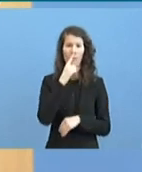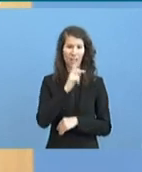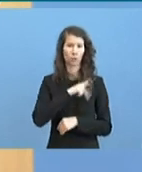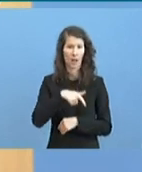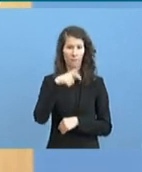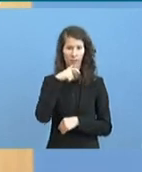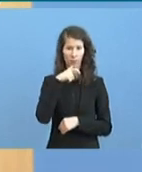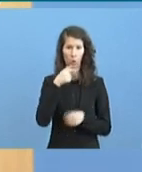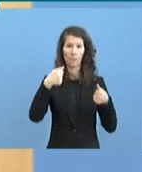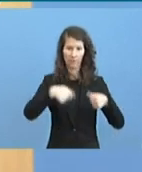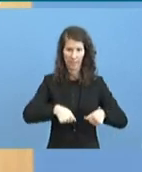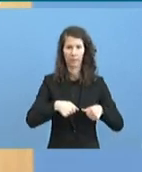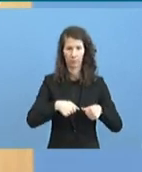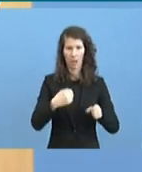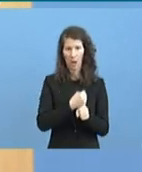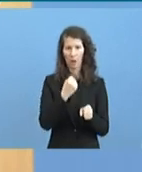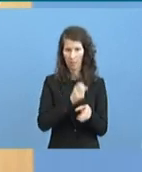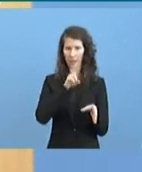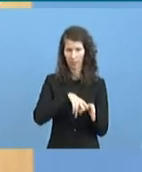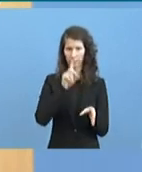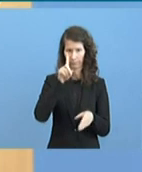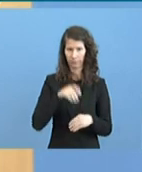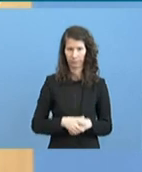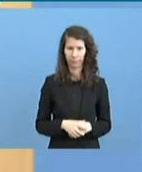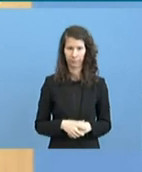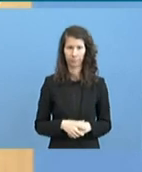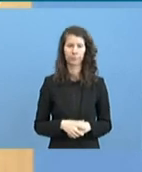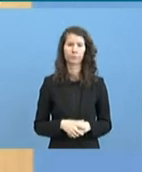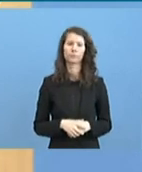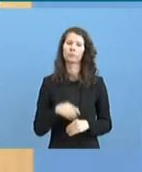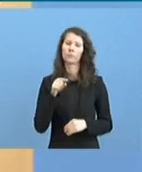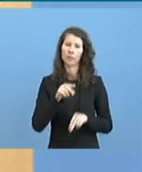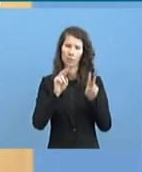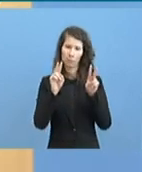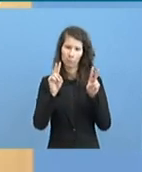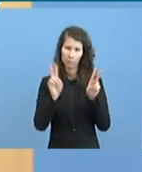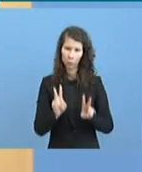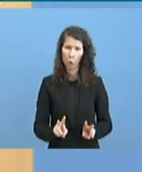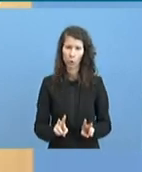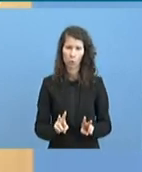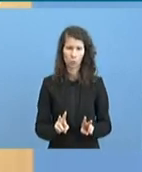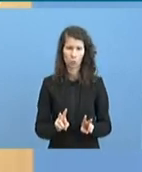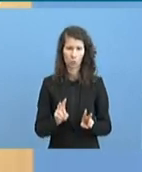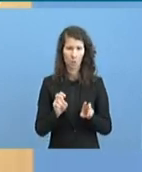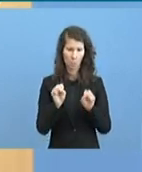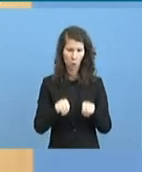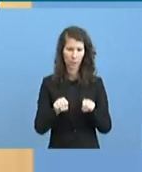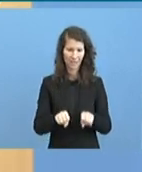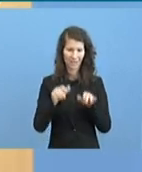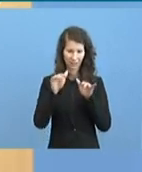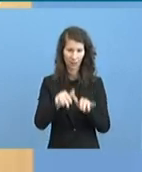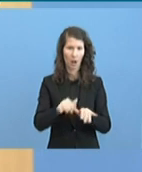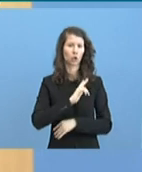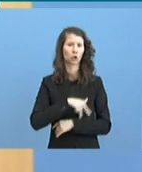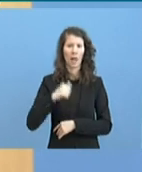beschäftigt sind. Wenn sie jetzt Betreuungsmöglichkeiten haben und hier soziale Dienste einspringen,